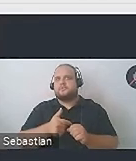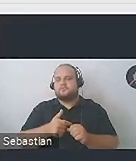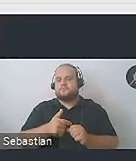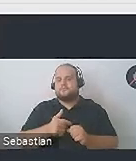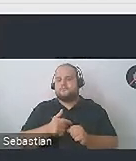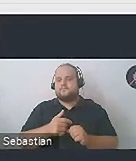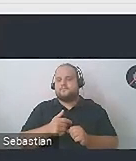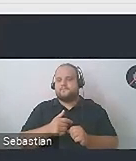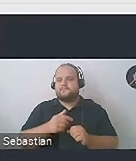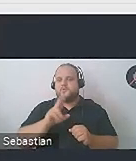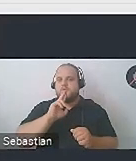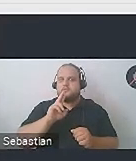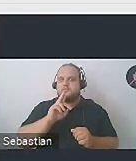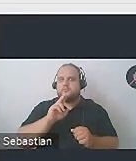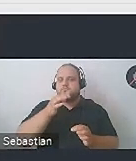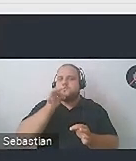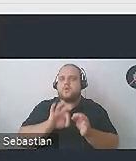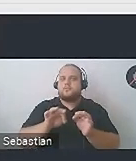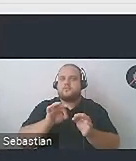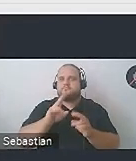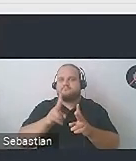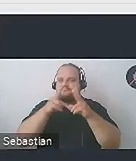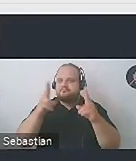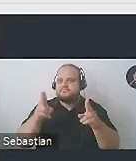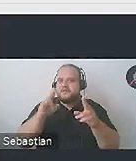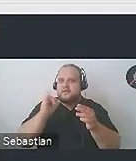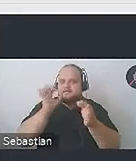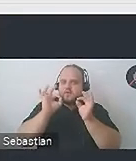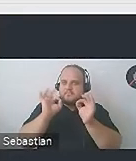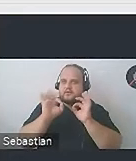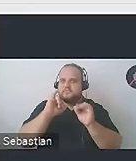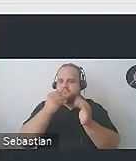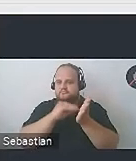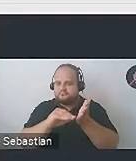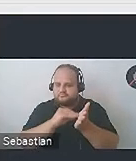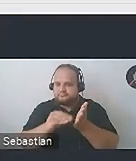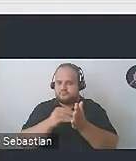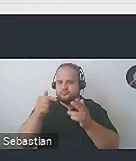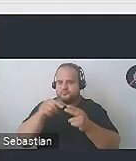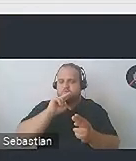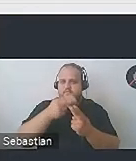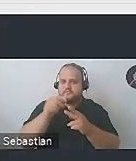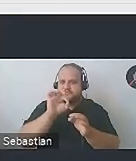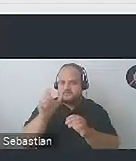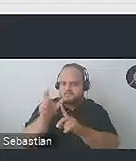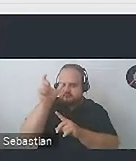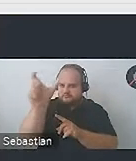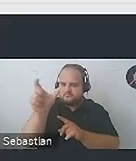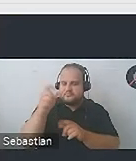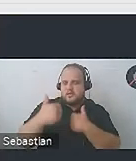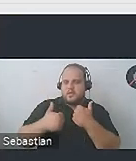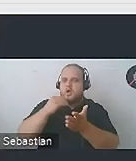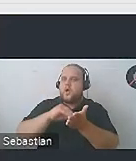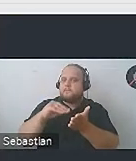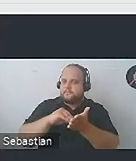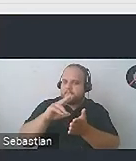odpowiednio określać informacje i relacje w tekście, dawać odpowiednie nagłówki, które są opisowe